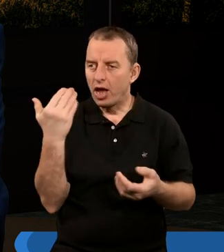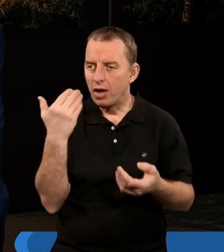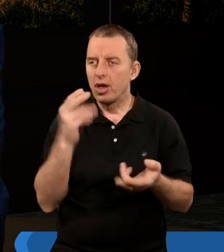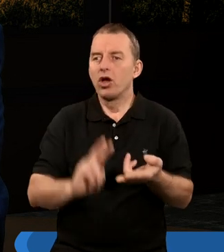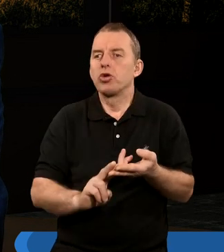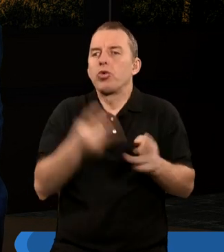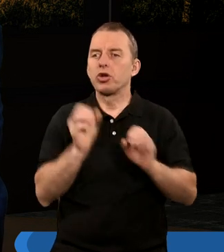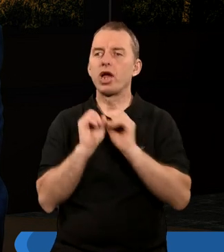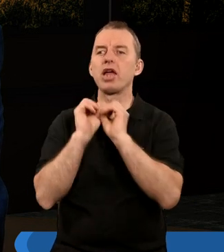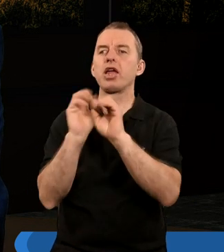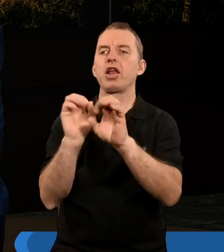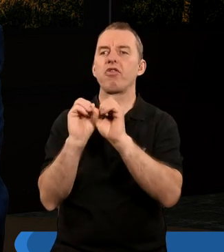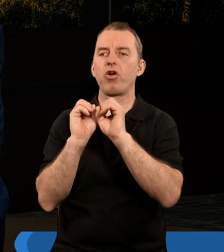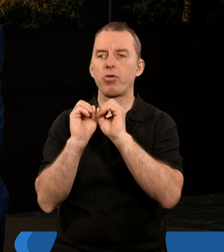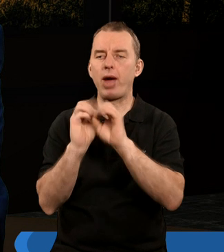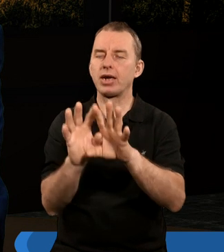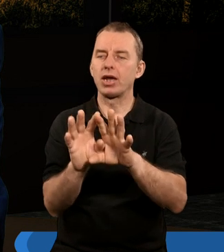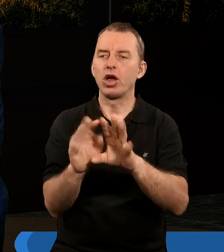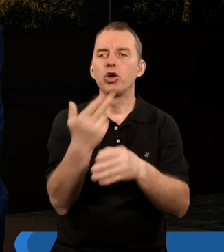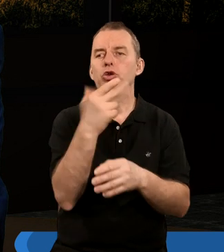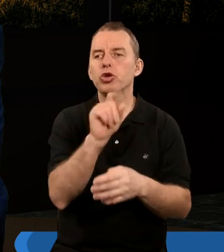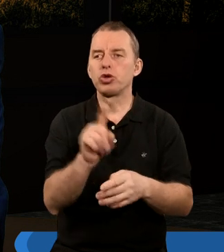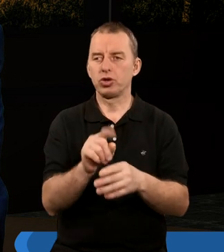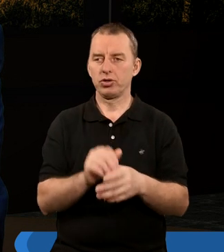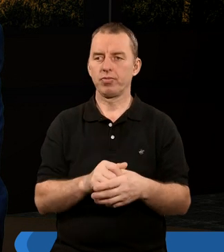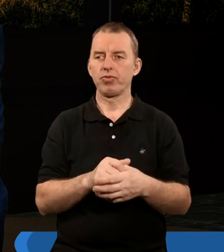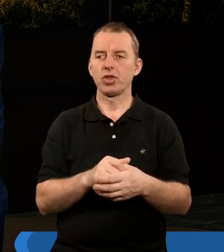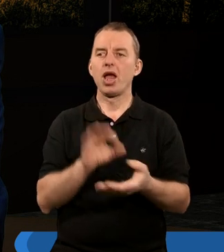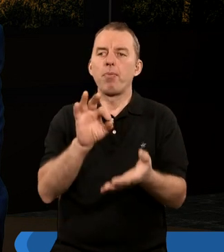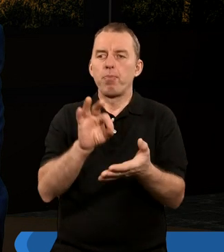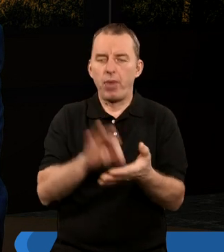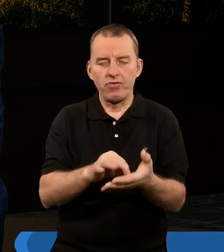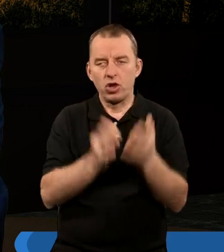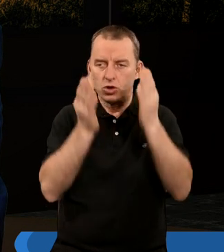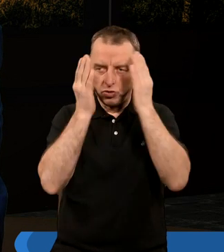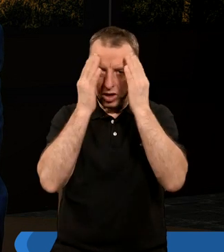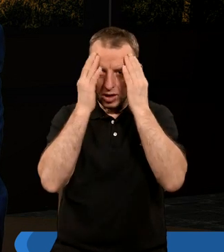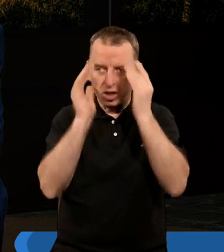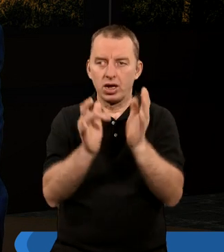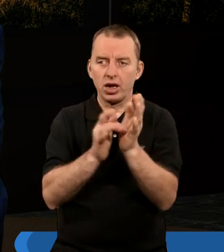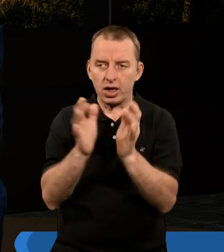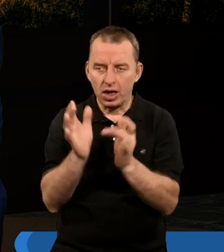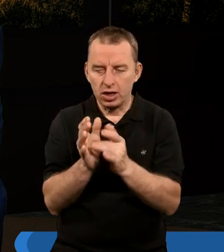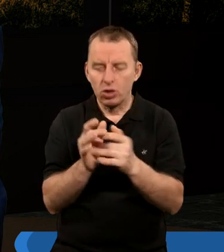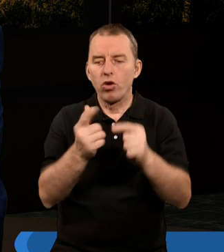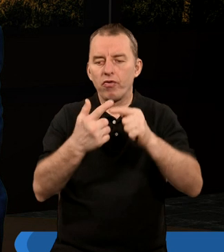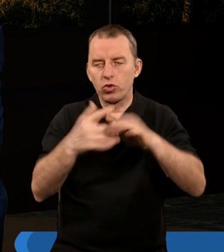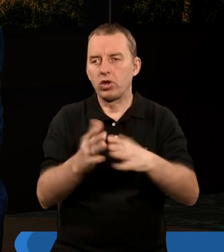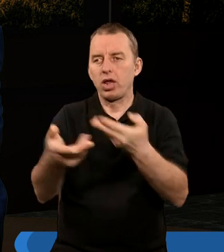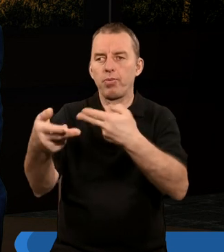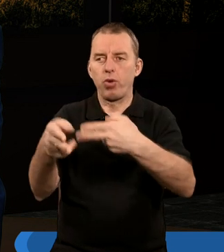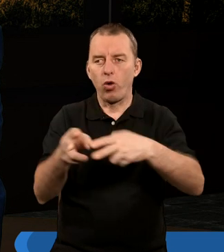słodszej informacji niż pewność, świadomość tego, że Chrystus wkrótce powraca.